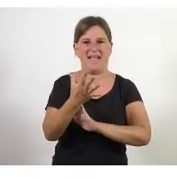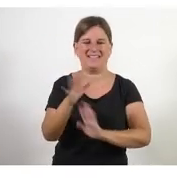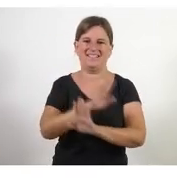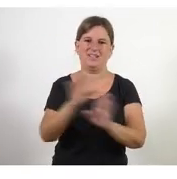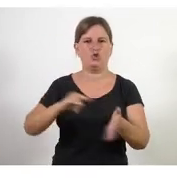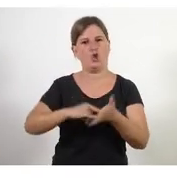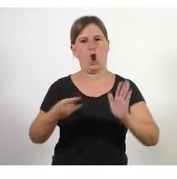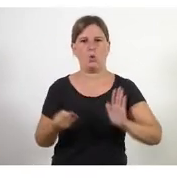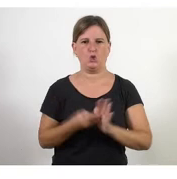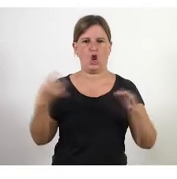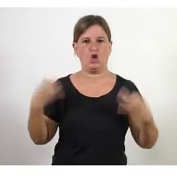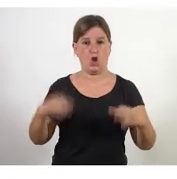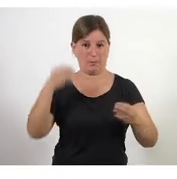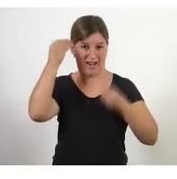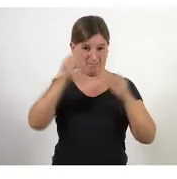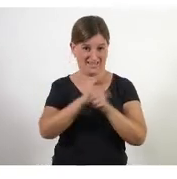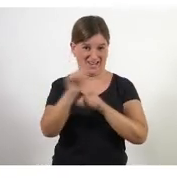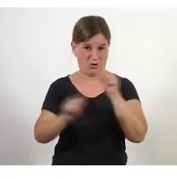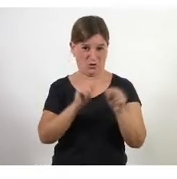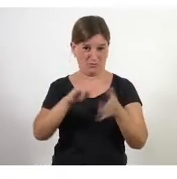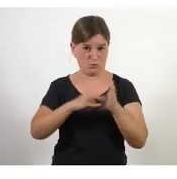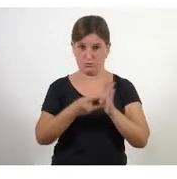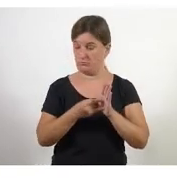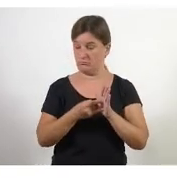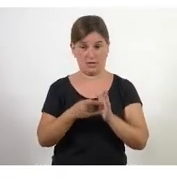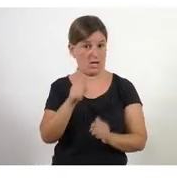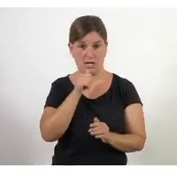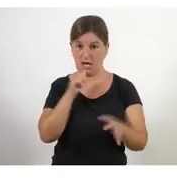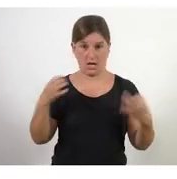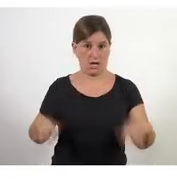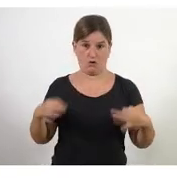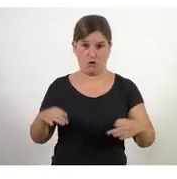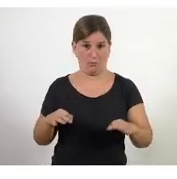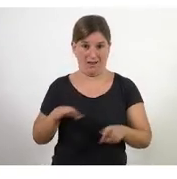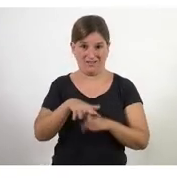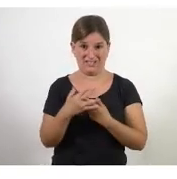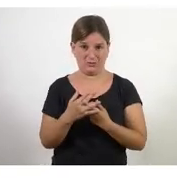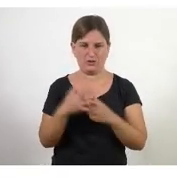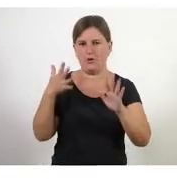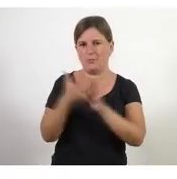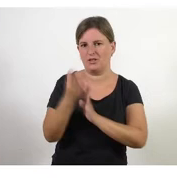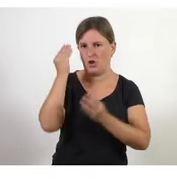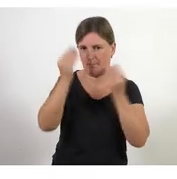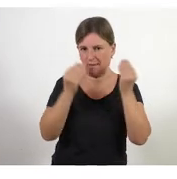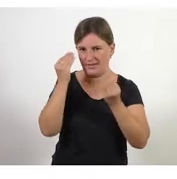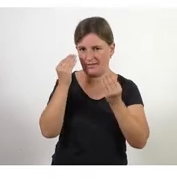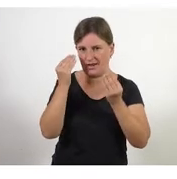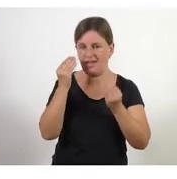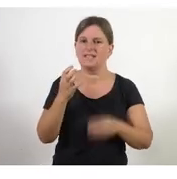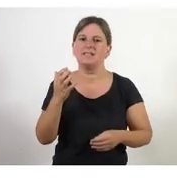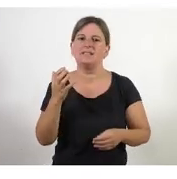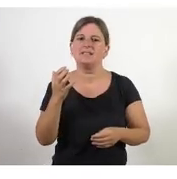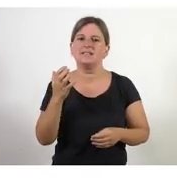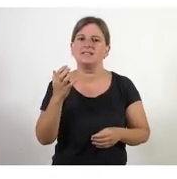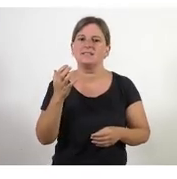una certa normalitat no ha arribat aquesta normalitat jo em plantejo si alguna cosa d'aquestes